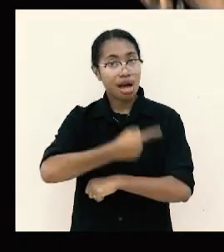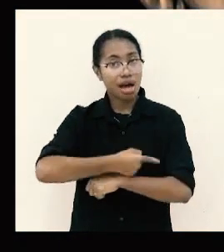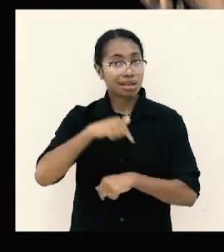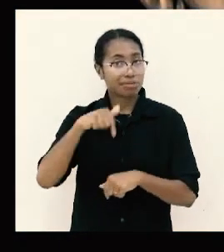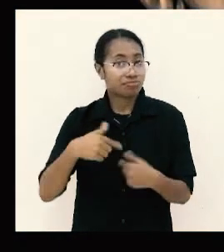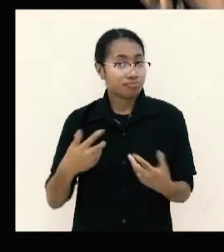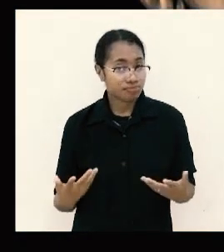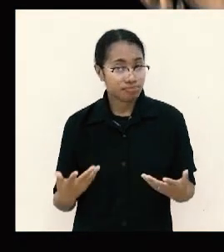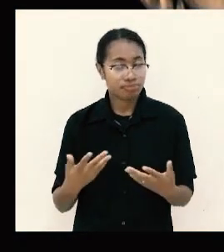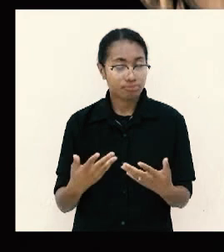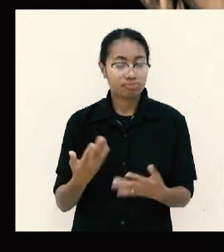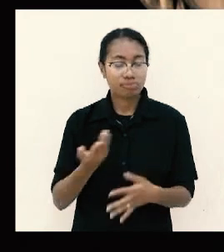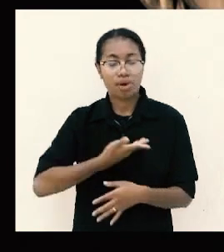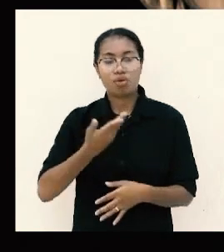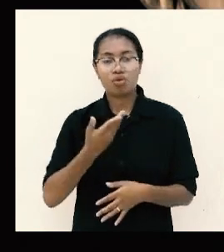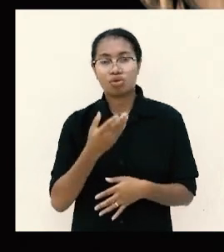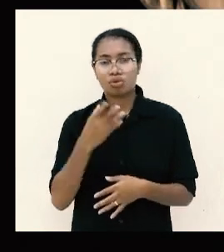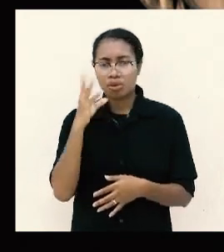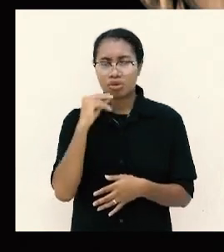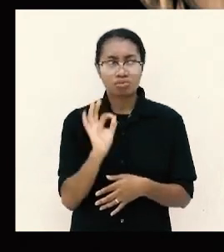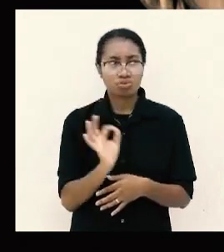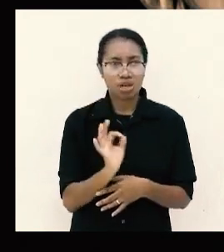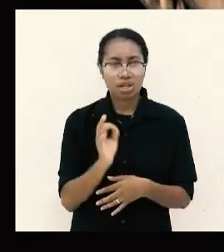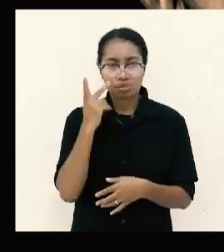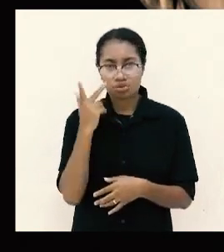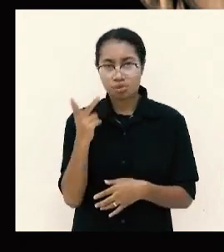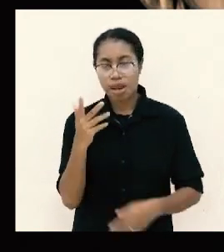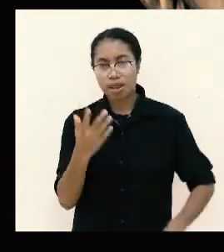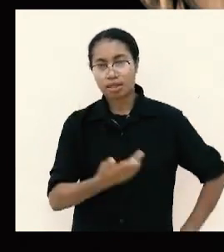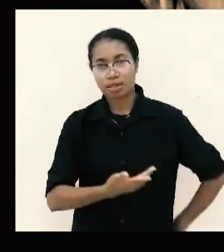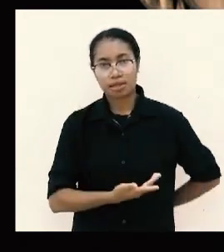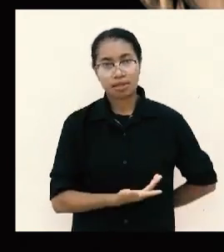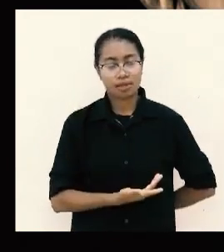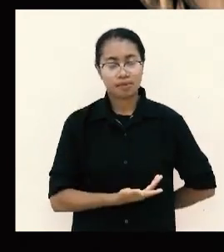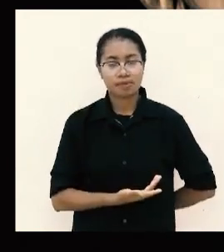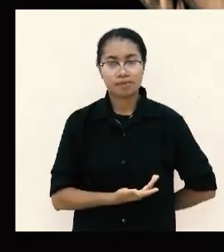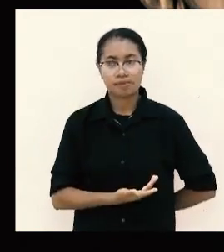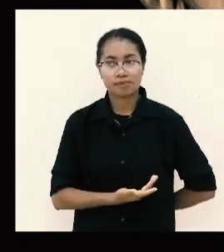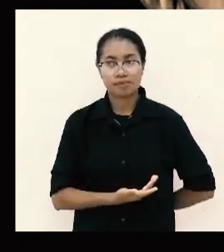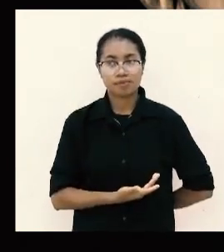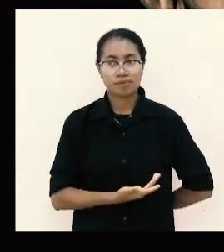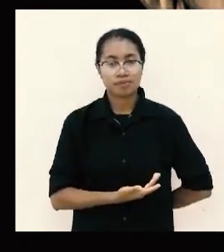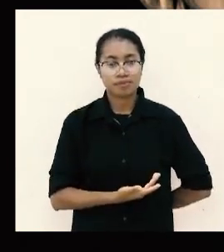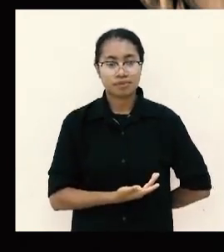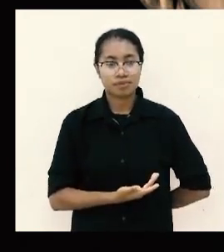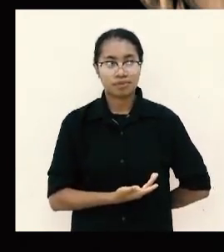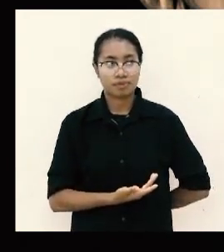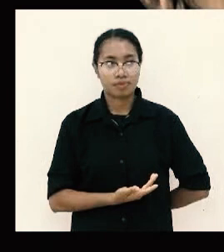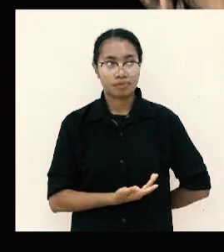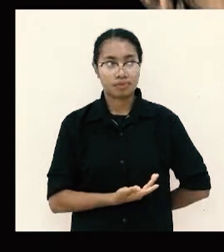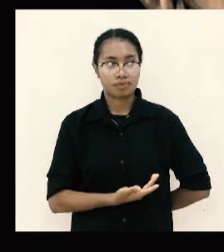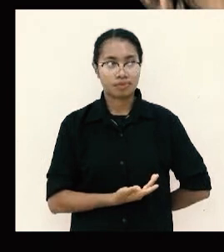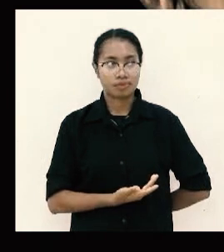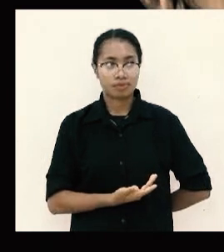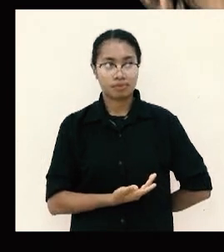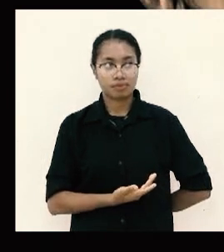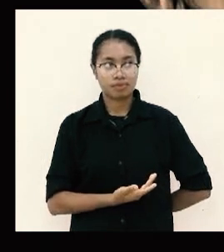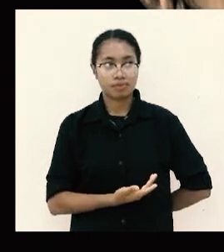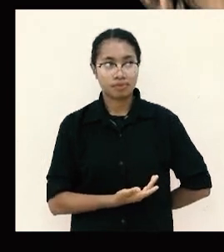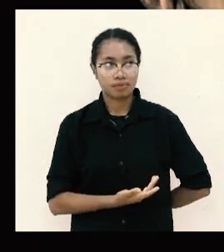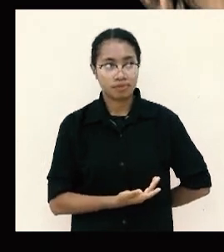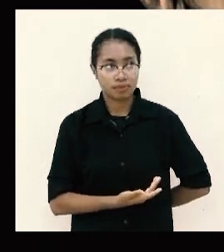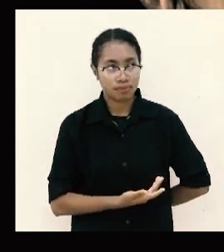mengumumkakan ini bukan karena saya berkekurangan sebab saya sudah belajar merasa puas dengan apa